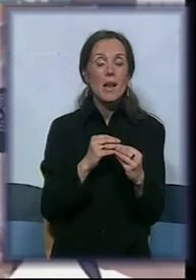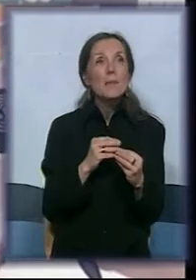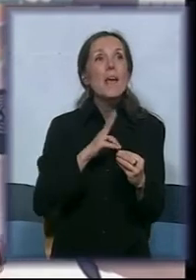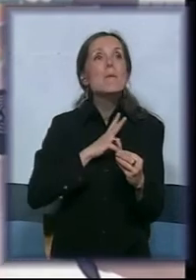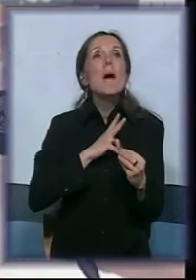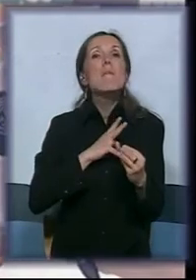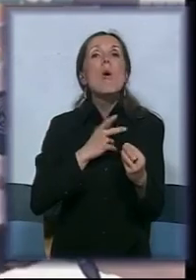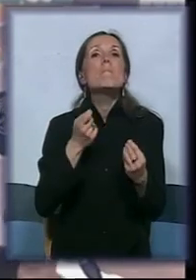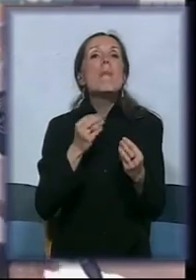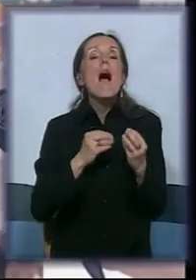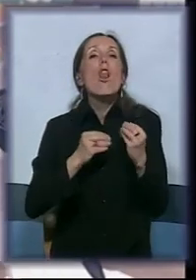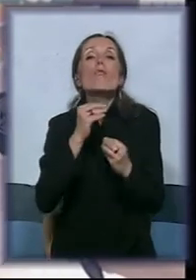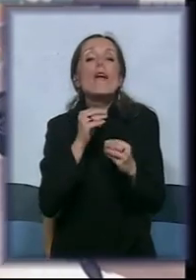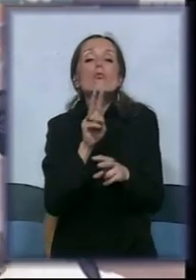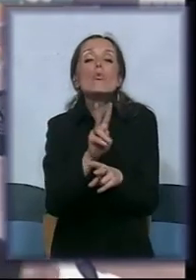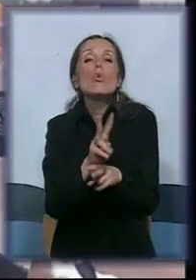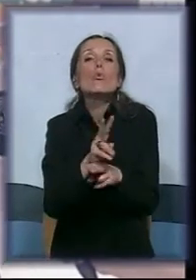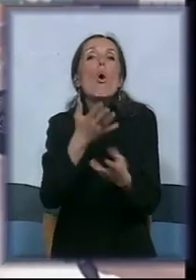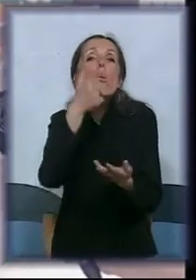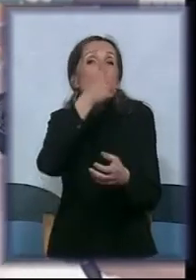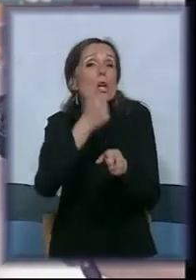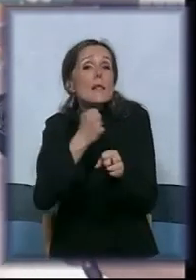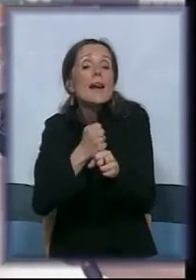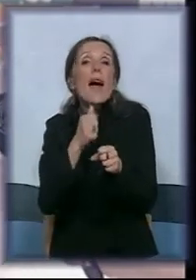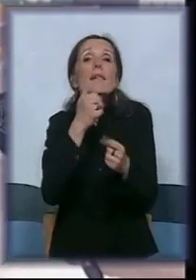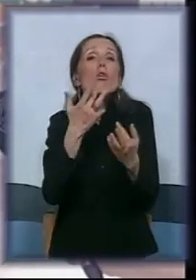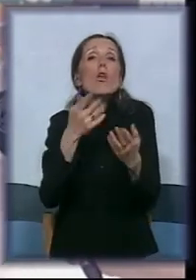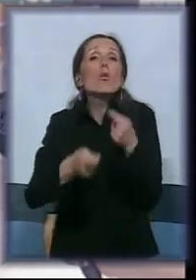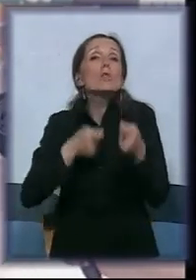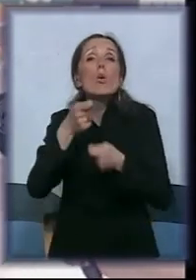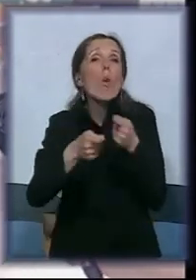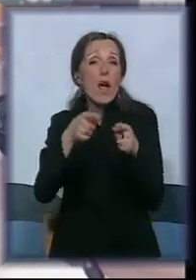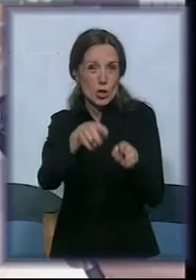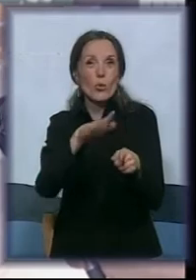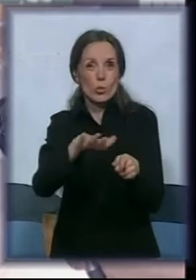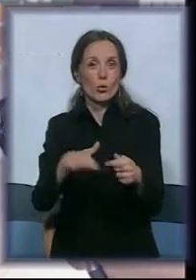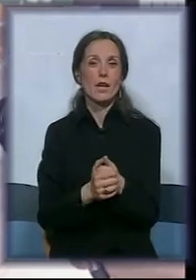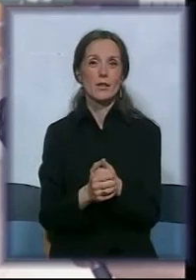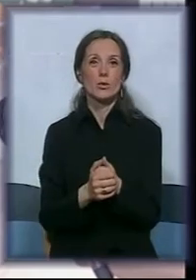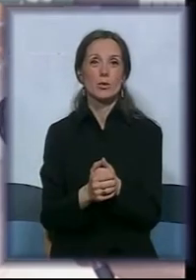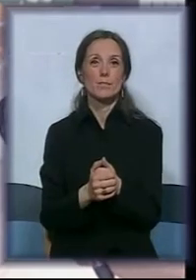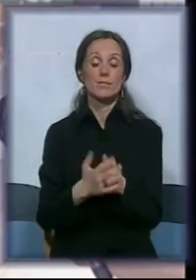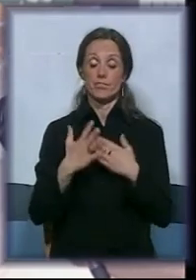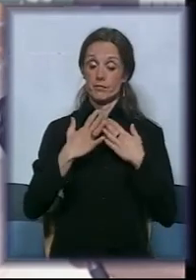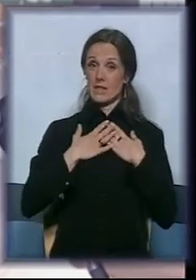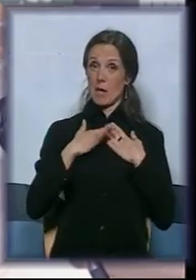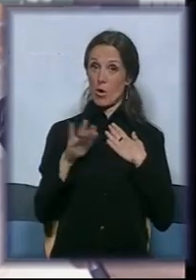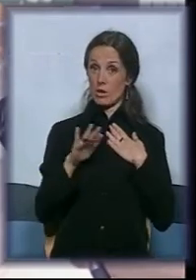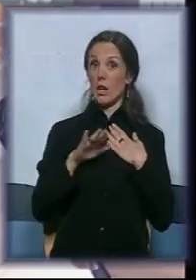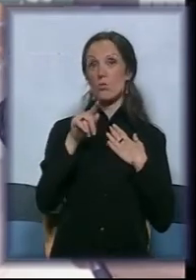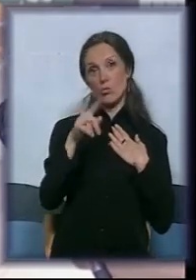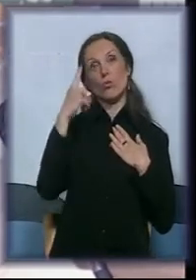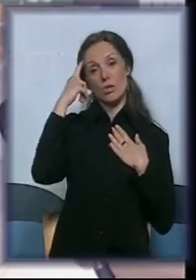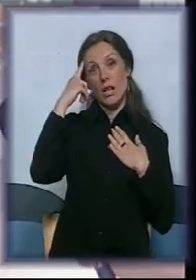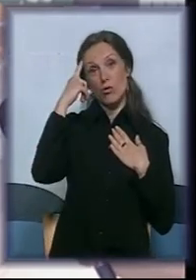veću kontrolu nad tim šta se radi i koliko se ulaže u svu tu dečicu. Za moje dete to znači